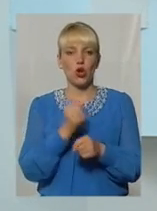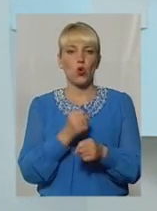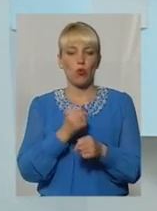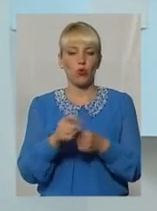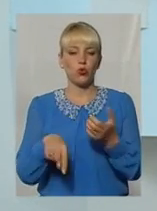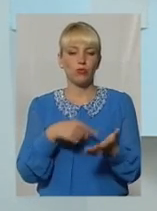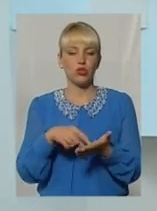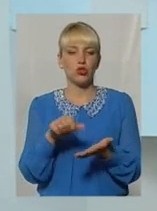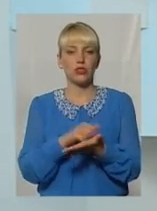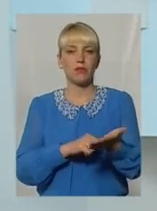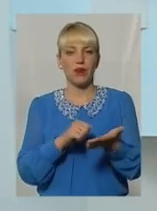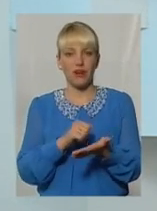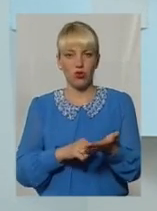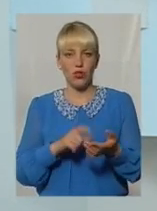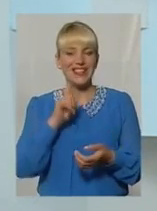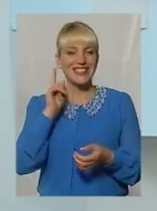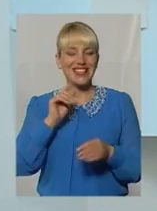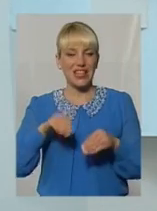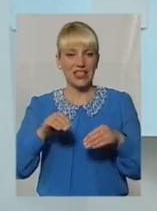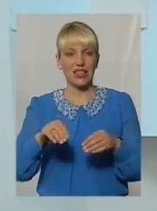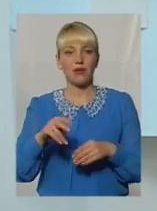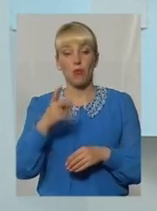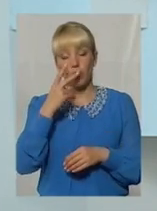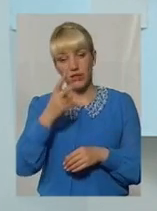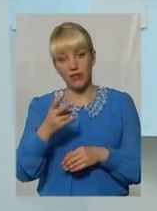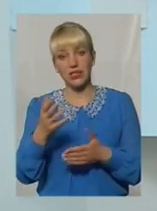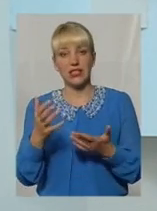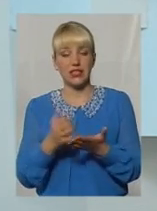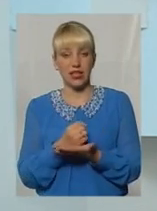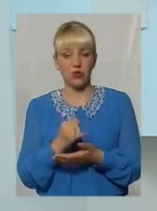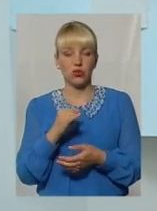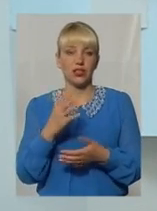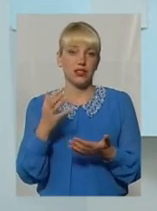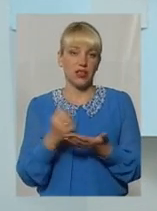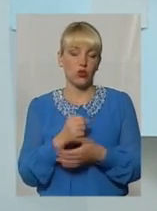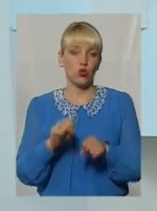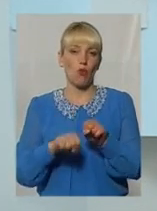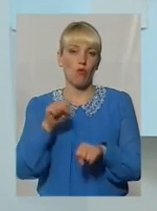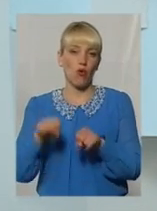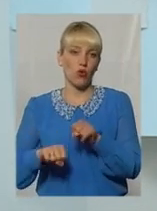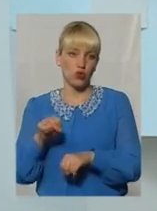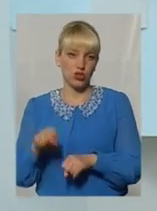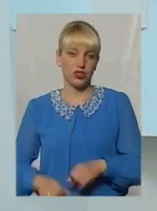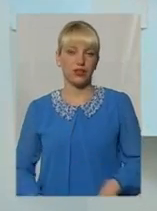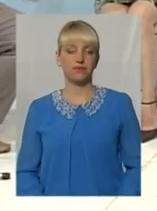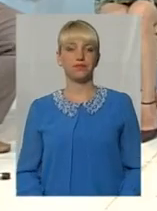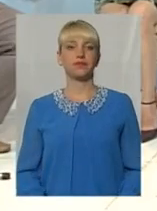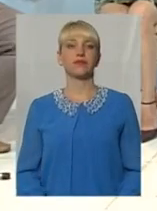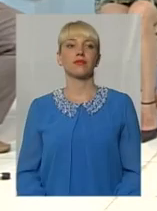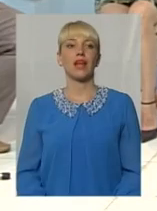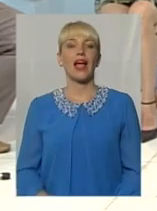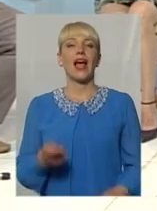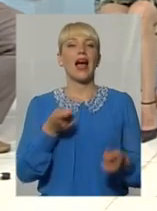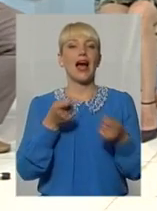зелених насаджень. От вони все подивляться, знайдуть і знайдуть порушення, які здійснені. А адмінвідповідальність є?